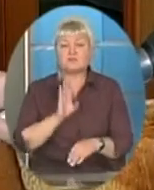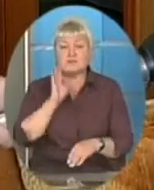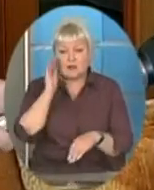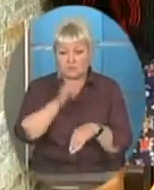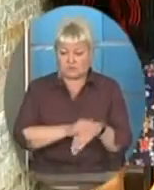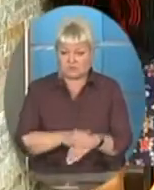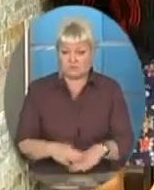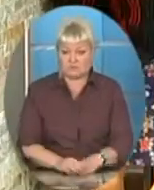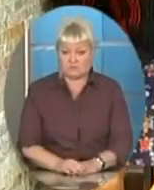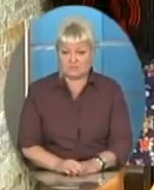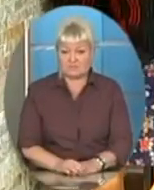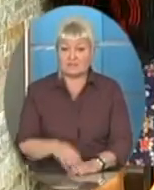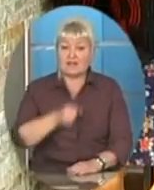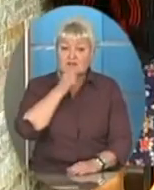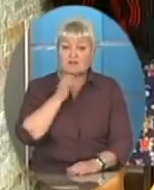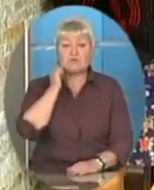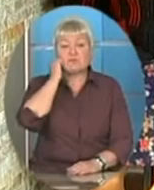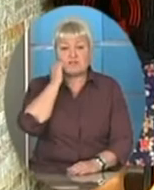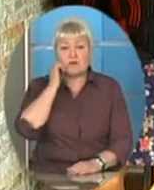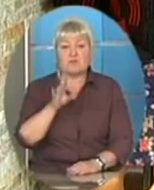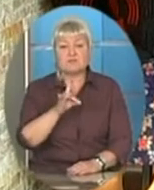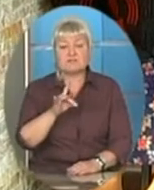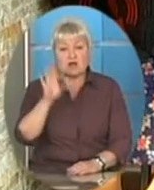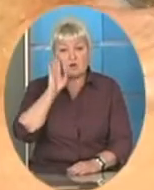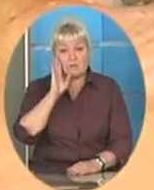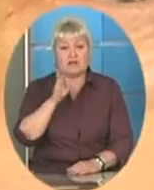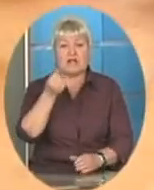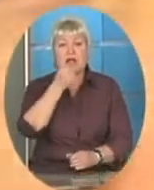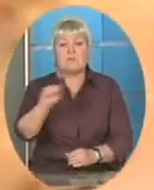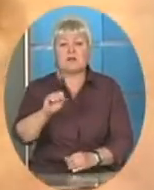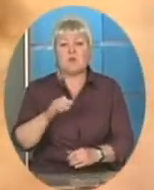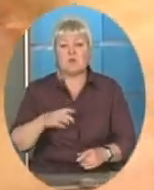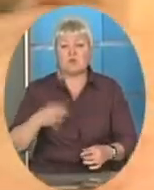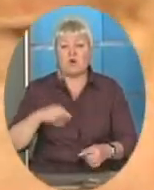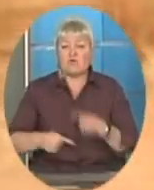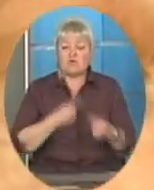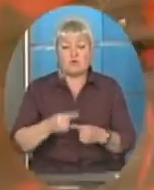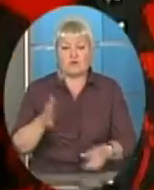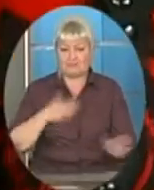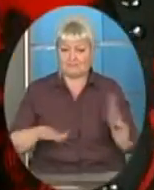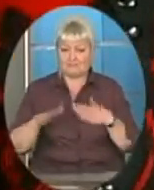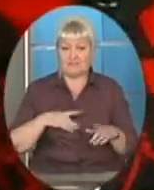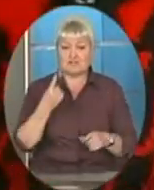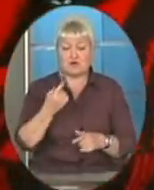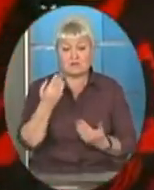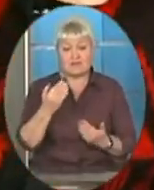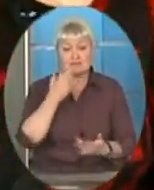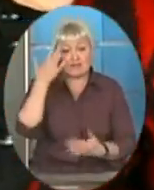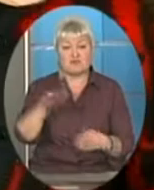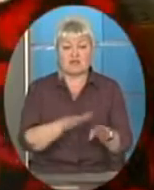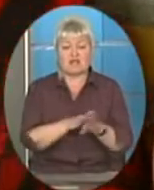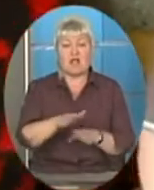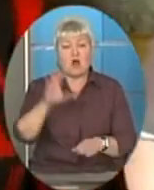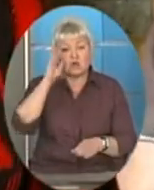до вечора. Дідусь та бабуся Романа перемогами внука не натішаться. Одна з їхніх мрій вже здійснилася. Хлопець